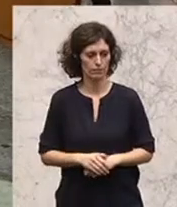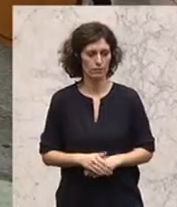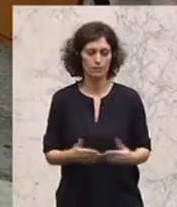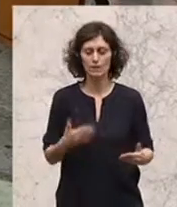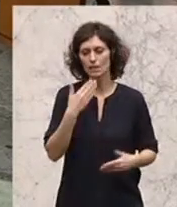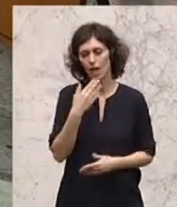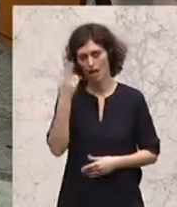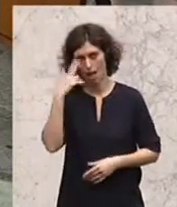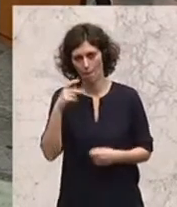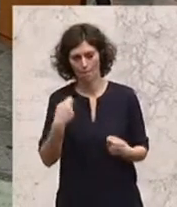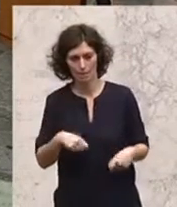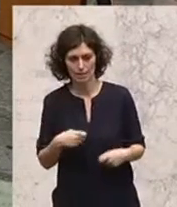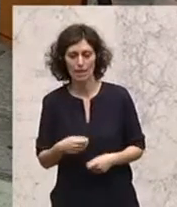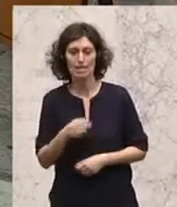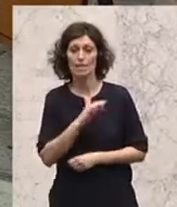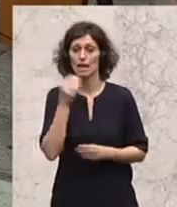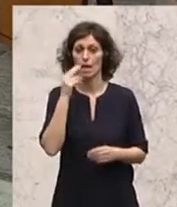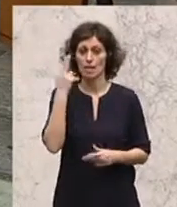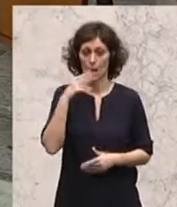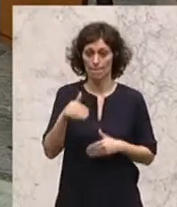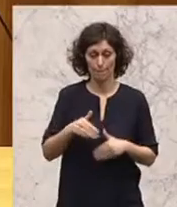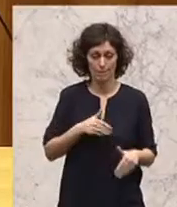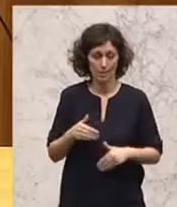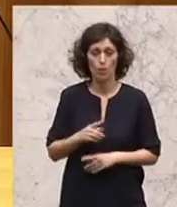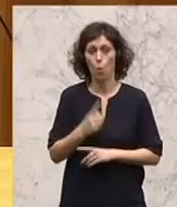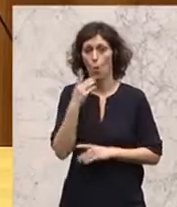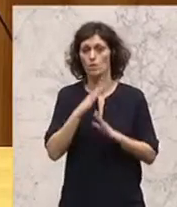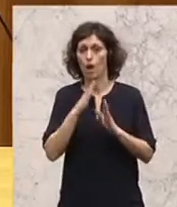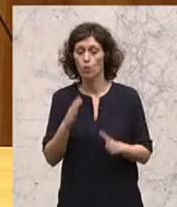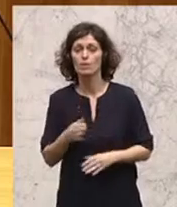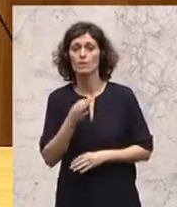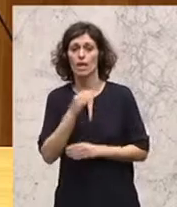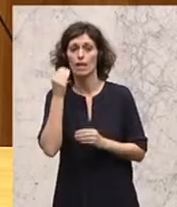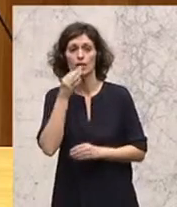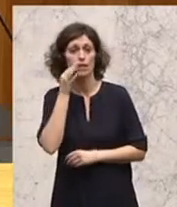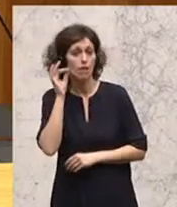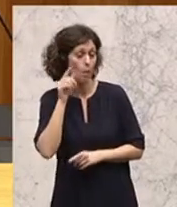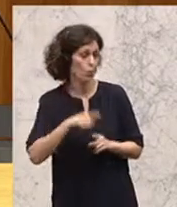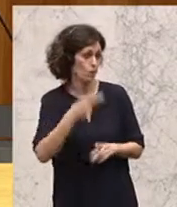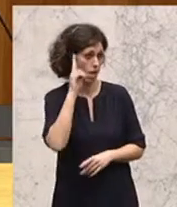Danke Herr Präsident, sehr geehrter Herr Minister, hohes Haus, sehr geehrte Damen und Herren.